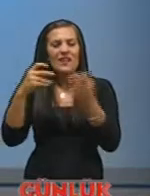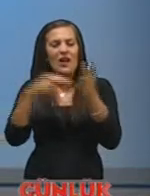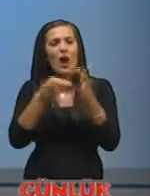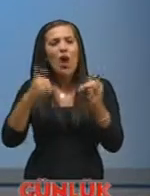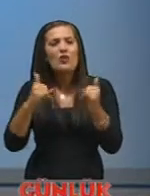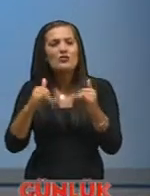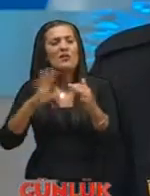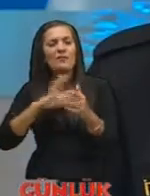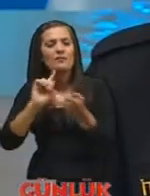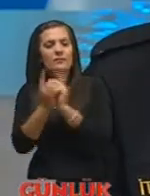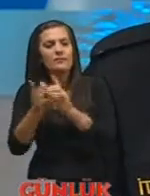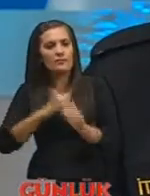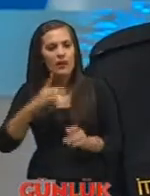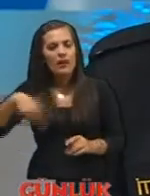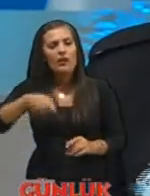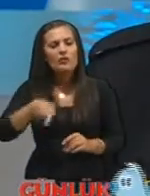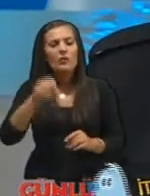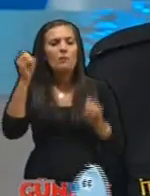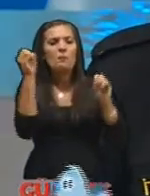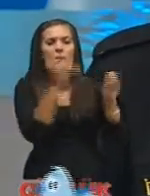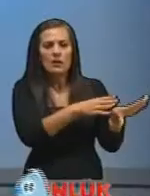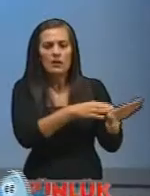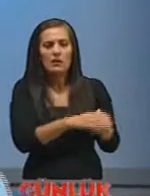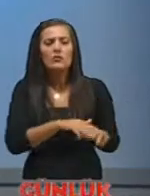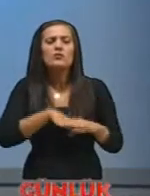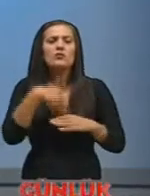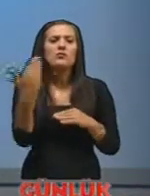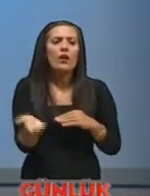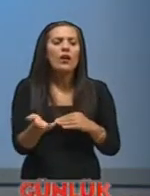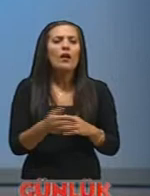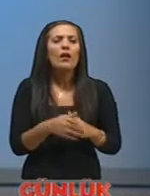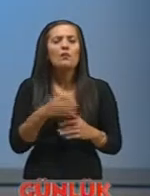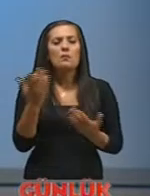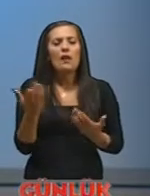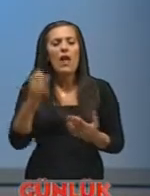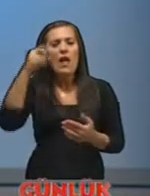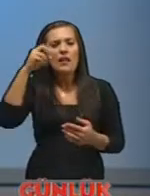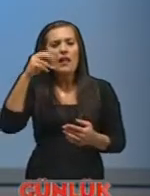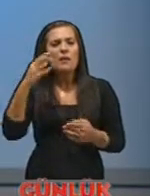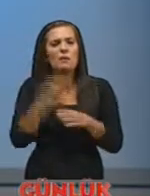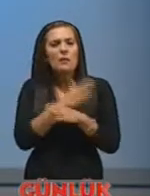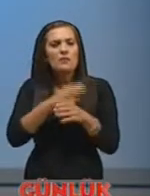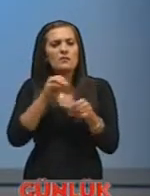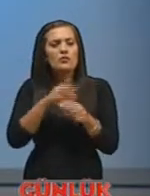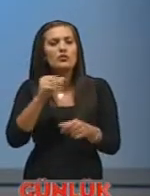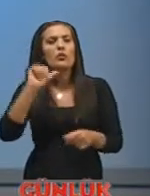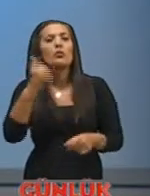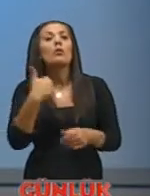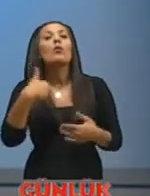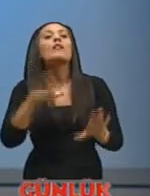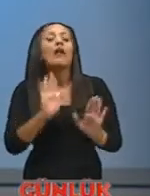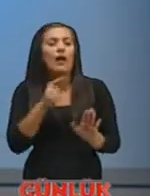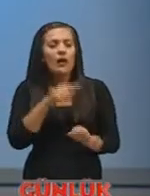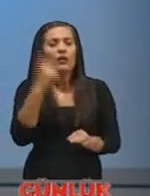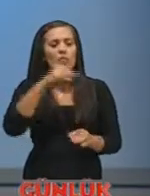takılan oyuncaklar bir şeyler bunlar öyle bırakılmış ondan sonra işte tabi elektrik malzemesi de çok kaliteli olmadığı